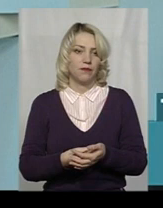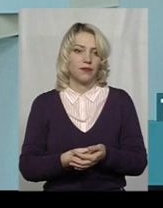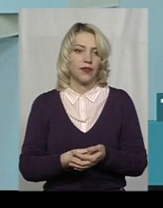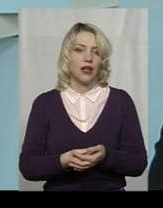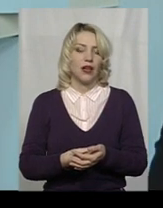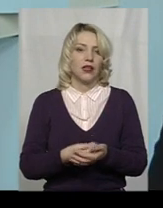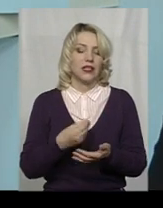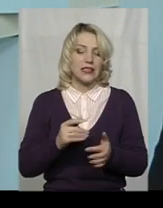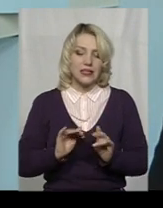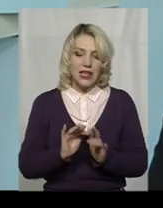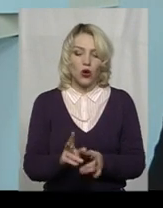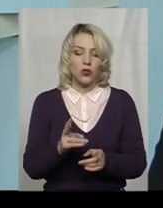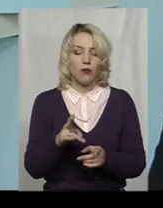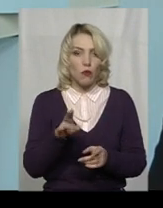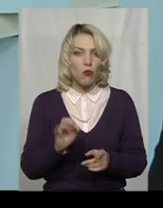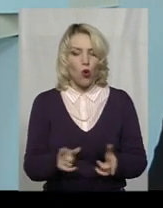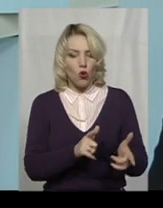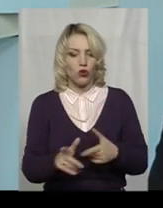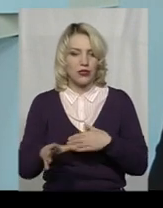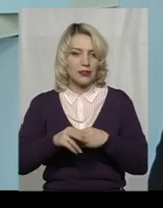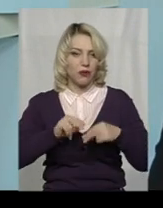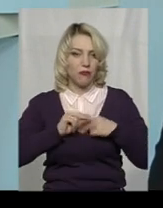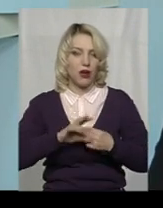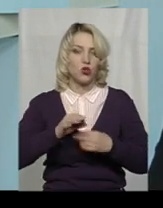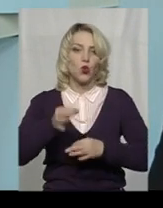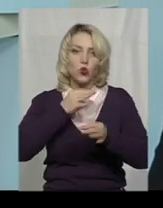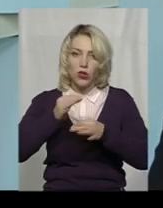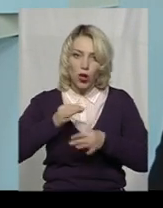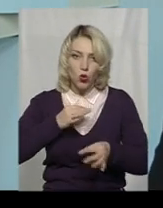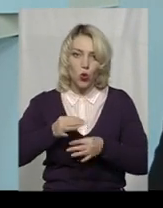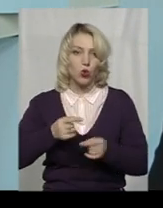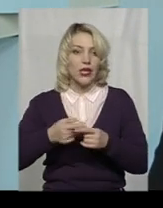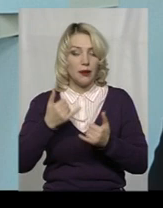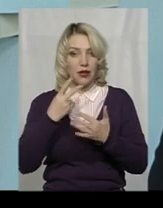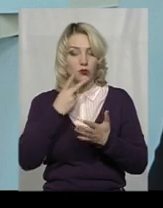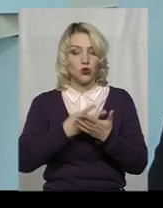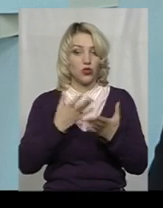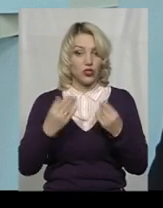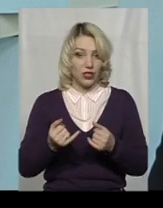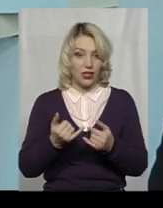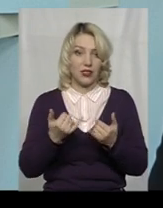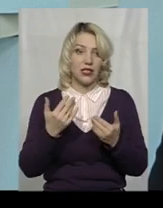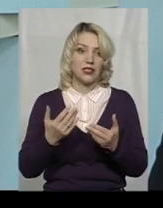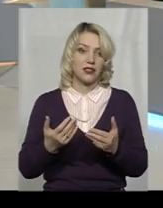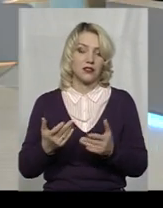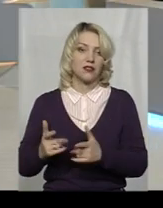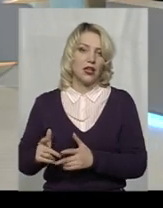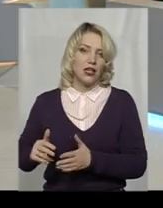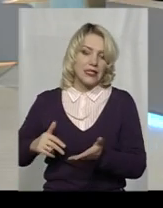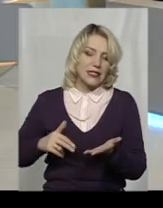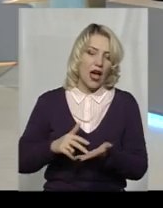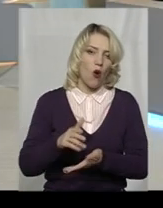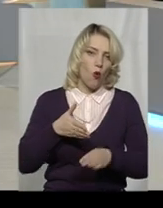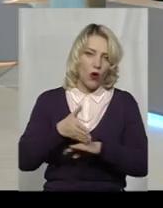про готовність до співпраці, до діалогу. Ми бачимо, що на сьогоднішній день, скажімо, заходять великі підприємства, їх